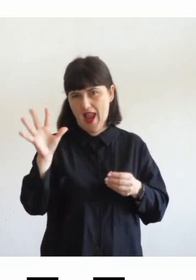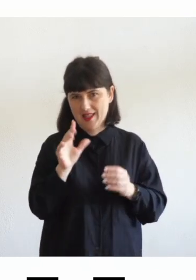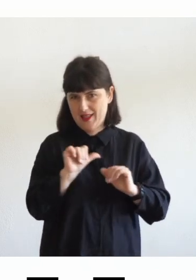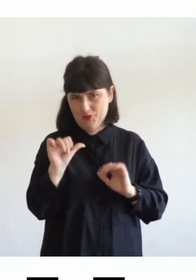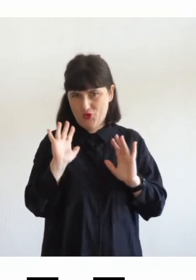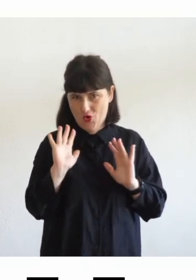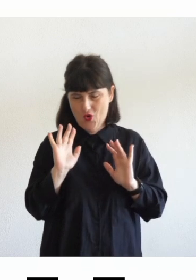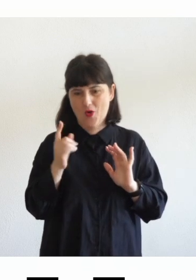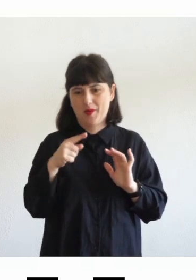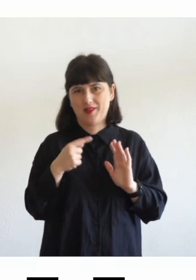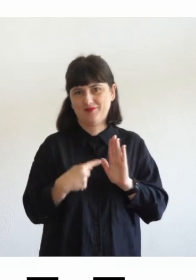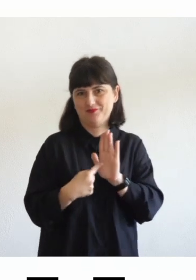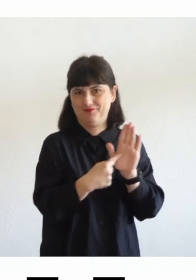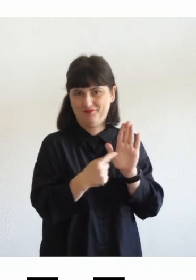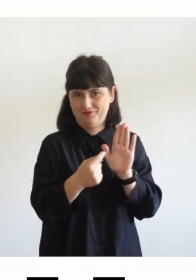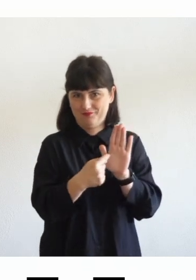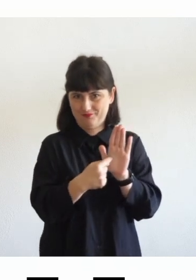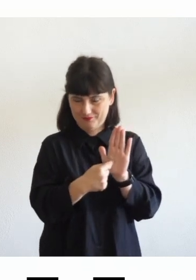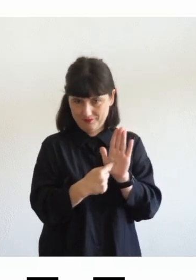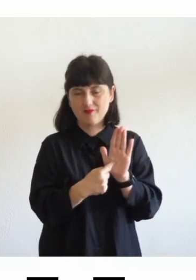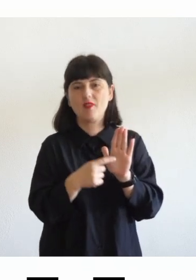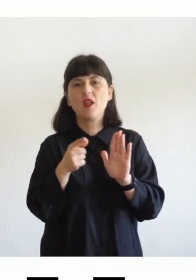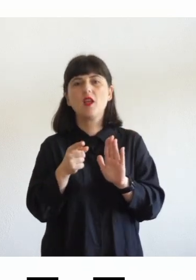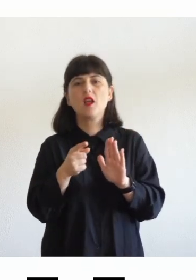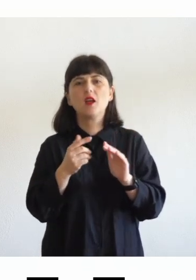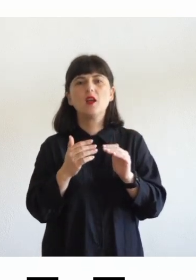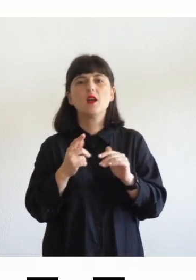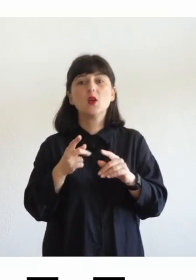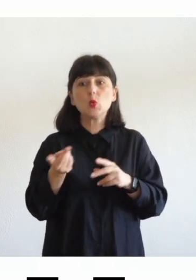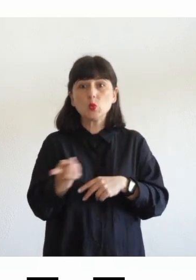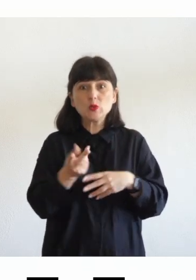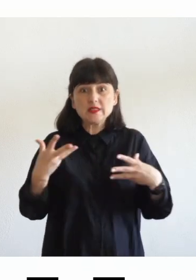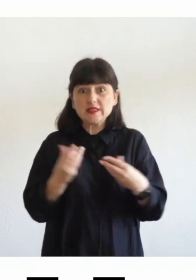queste due cose non siano completamente sovrapponibili